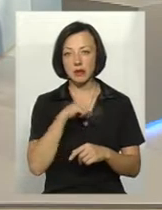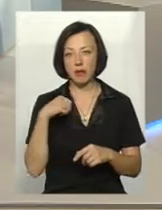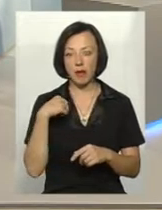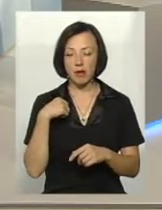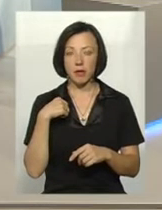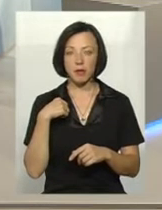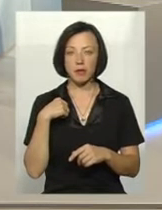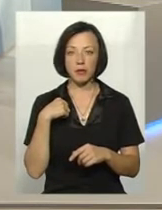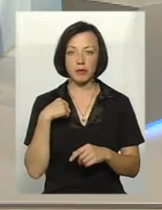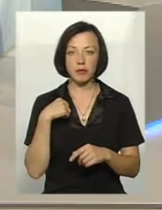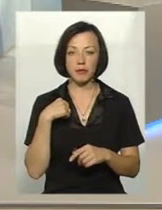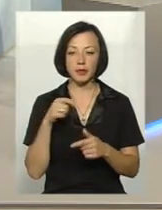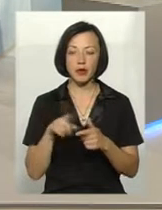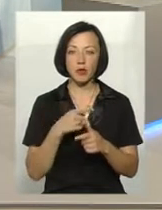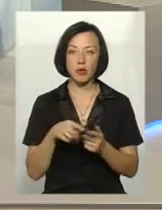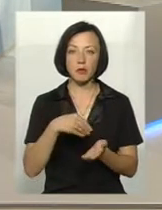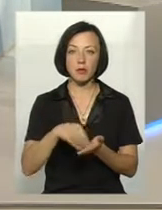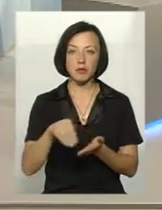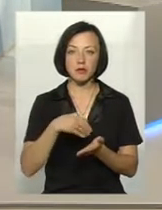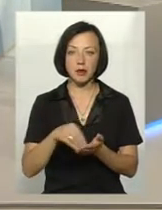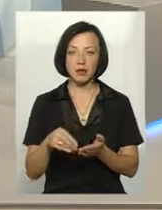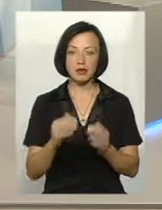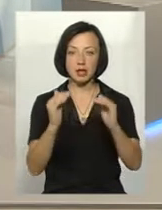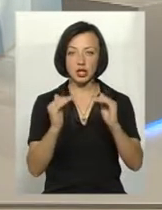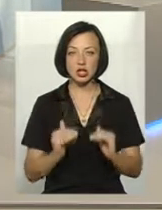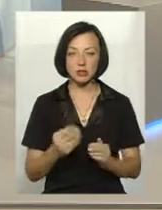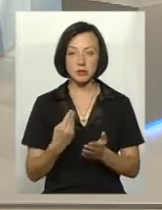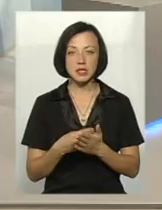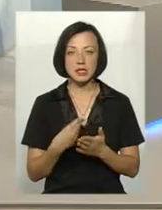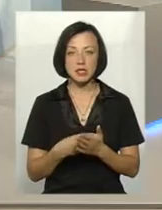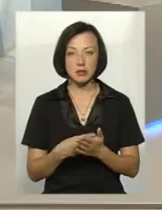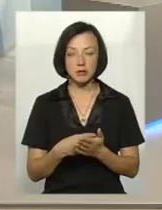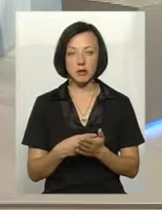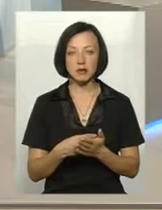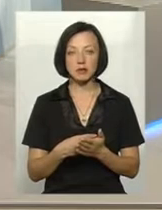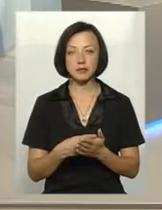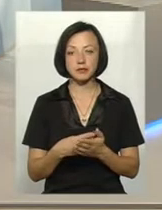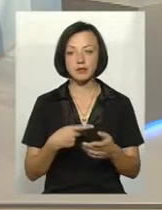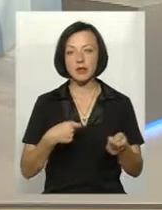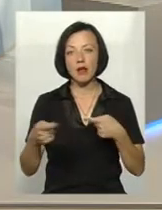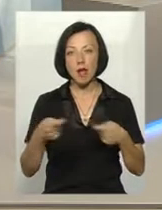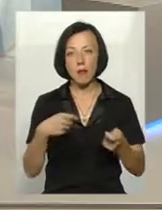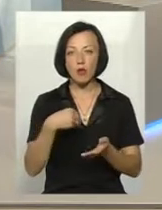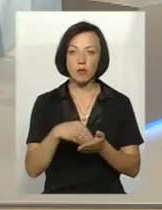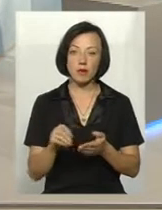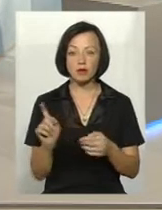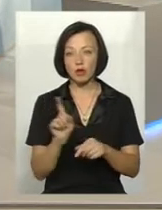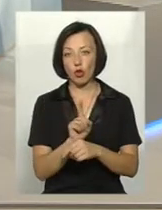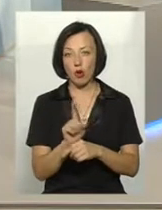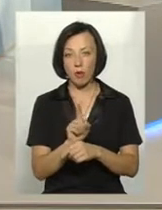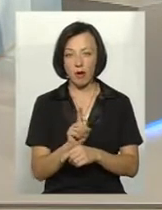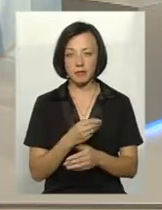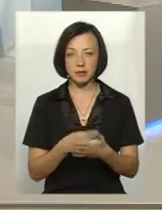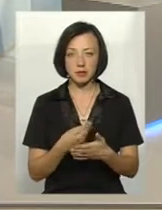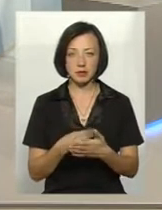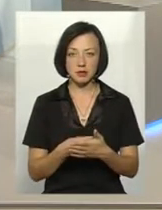придбати його за нижчими цінами, купити на ярмарках за відносно нижчі ціни